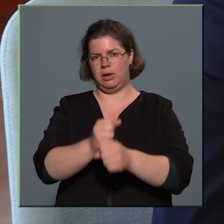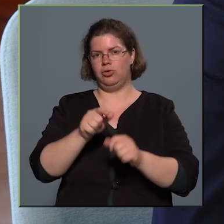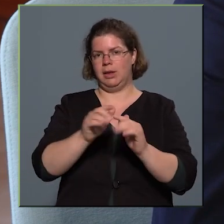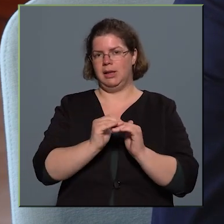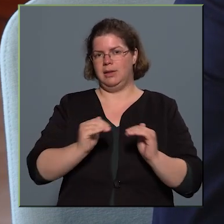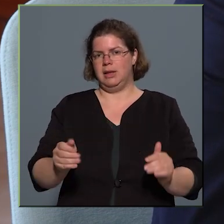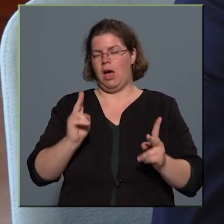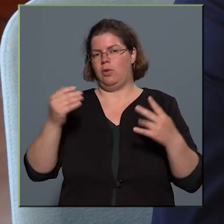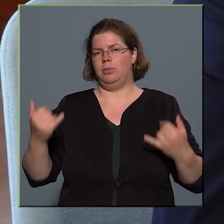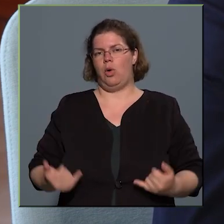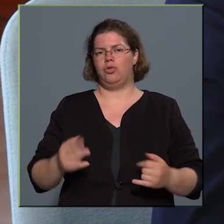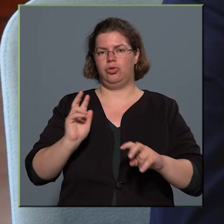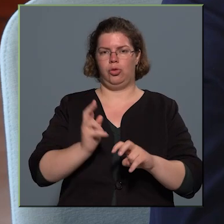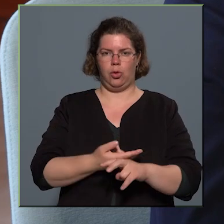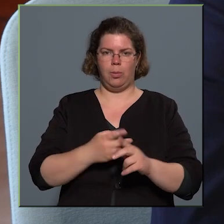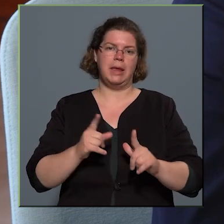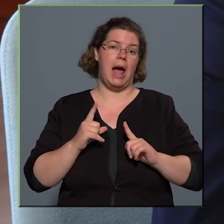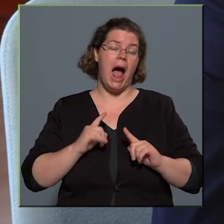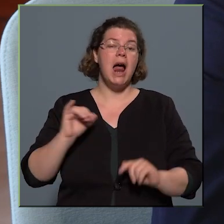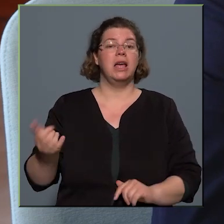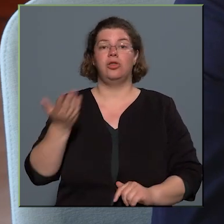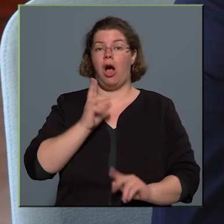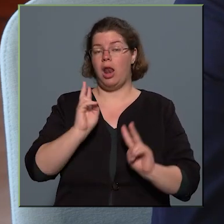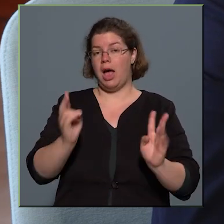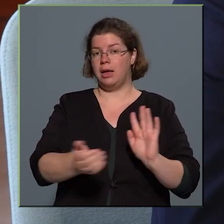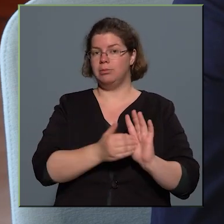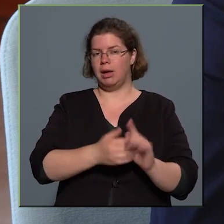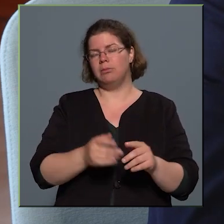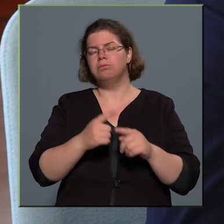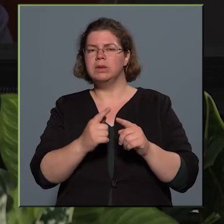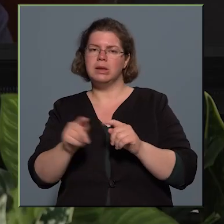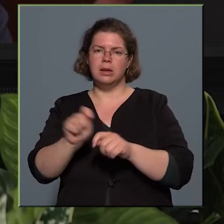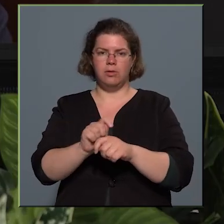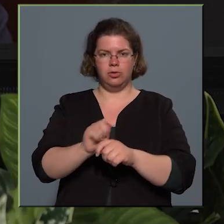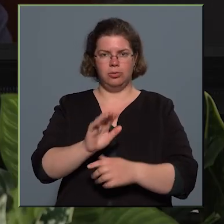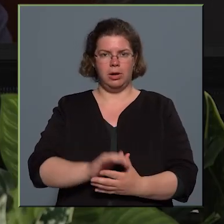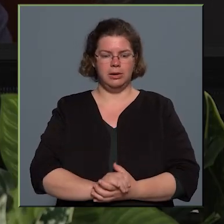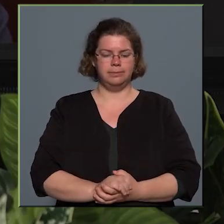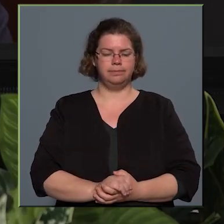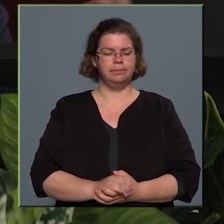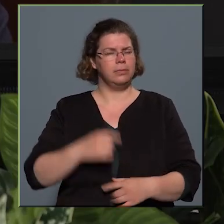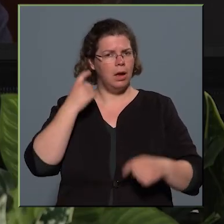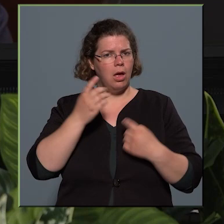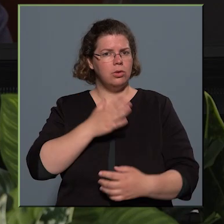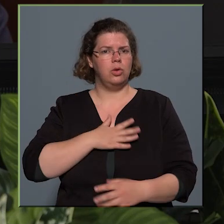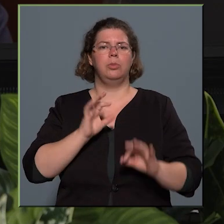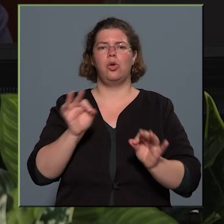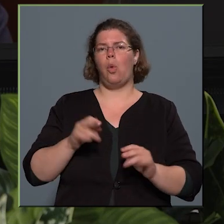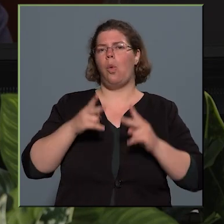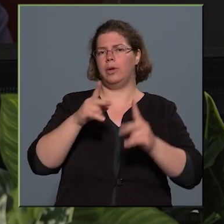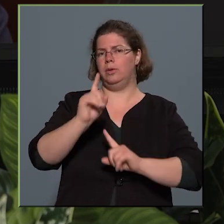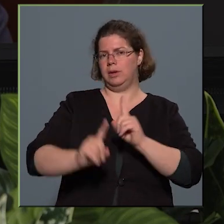szinten, ahogy most Külbányán, és még ha lehet, akkor egy kicsit javítsunk is rajta. Azt gondolom, jó úton járunk. Jók a közös